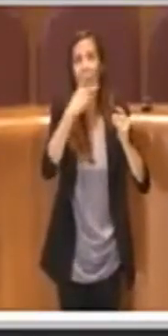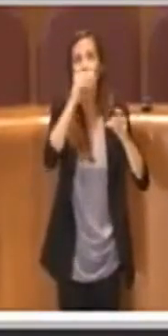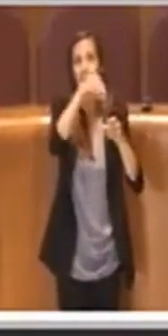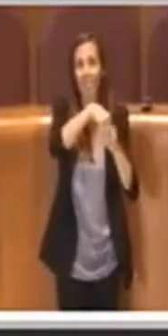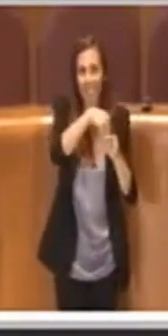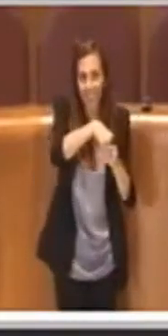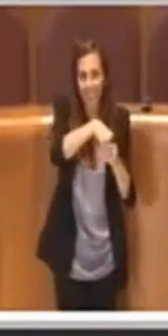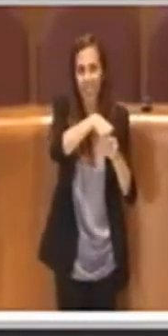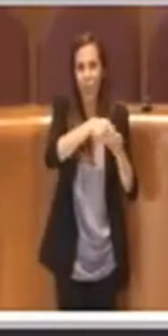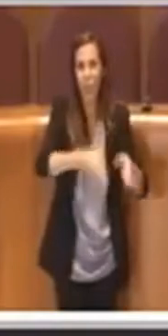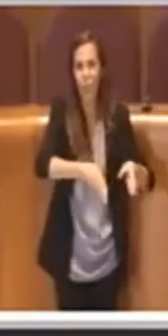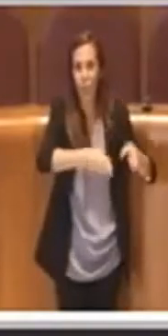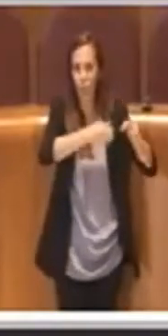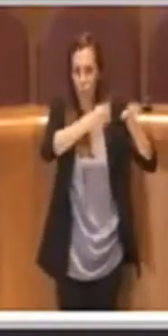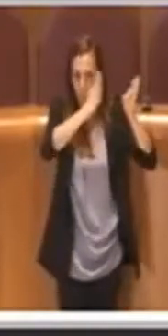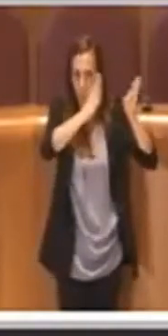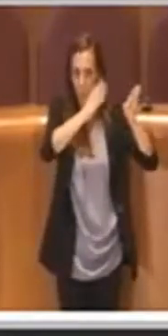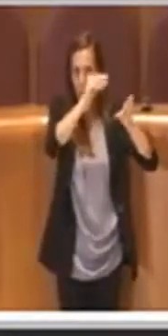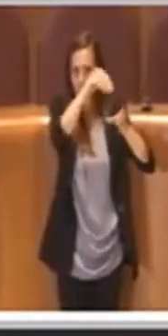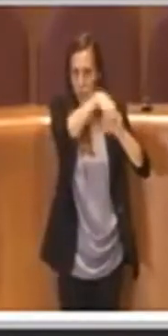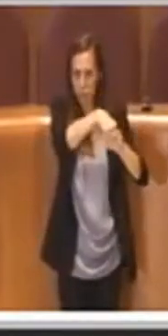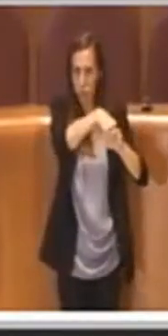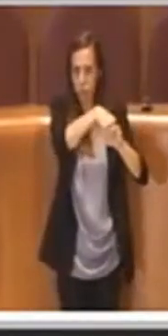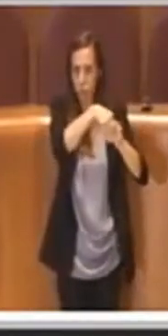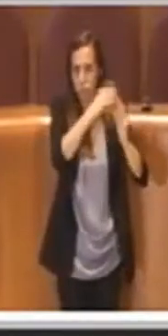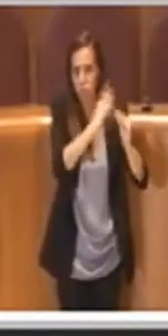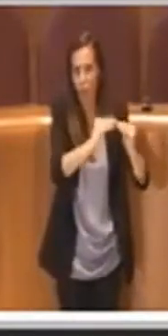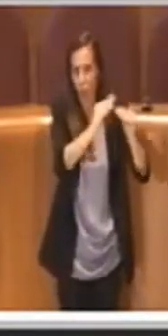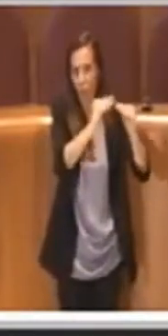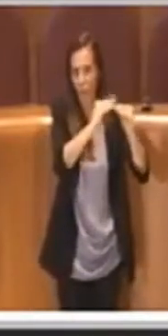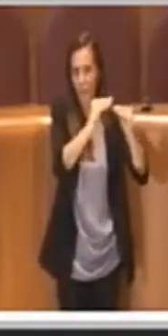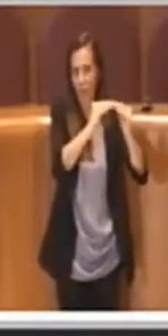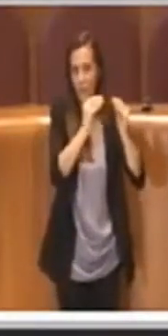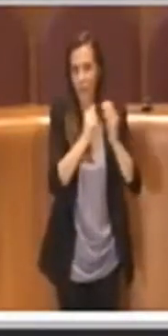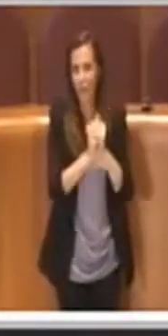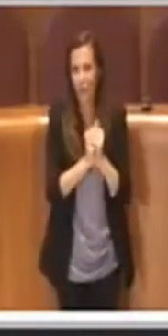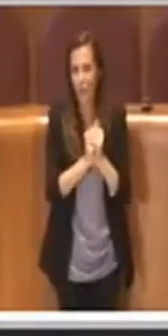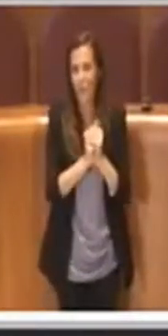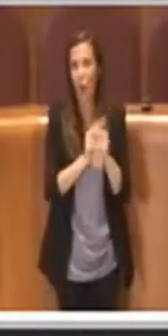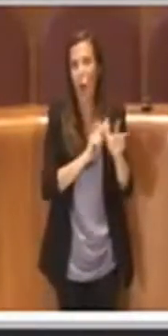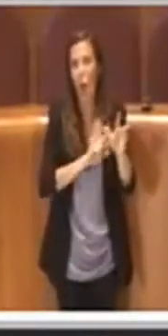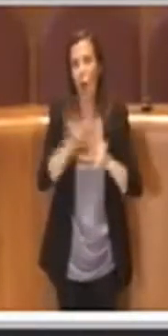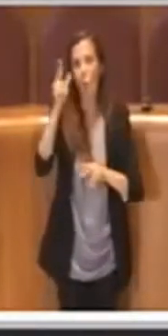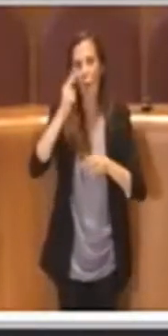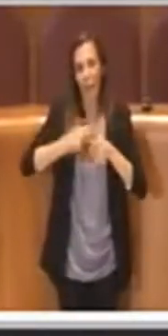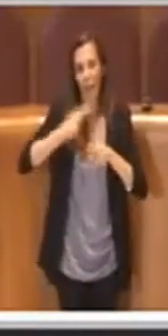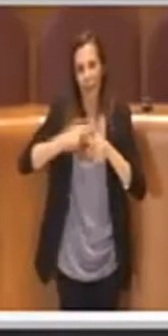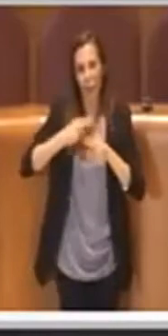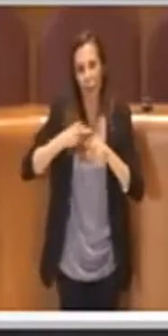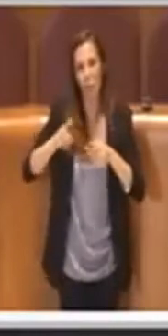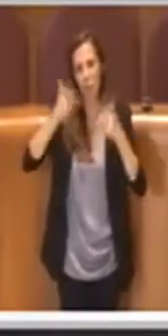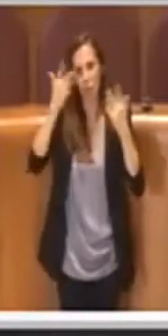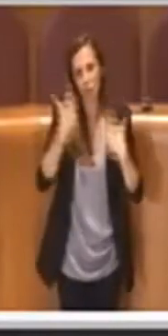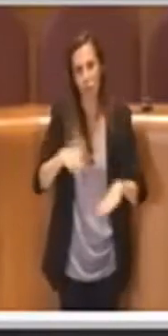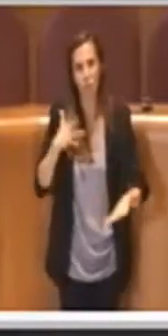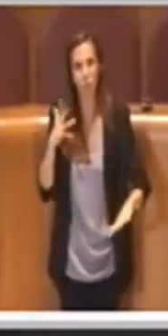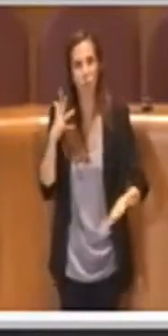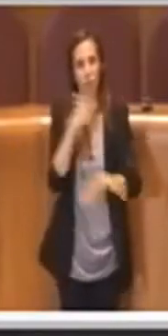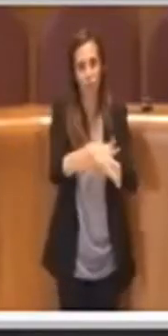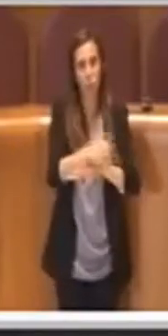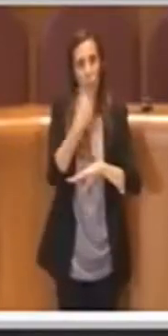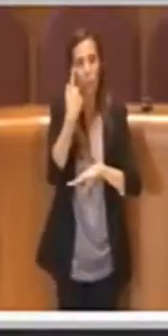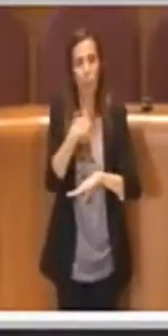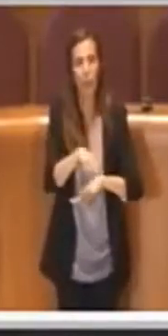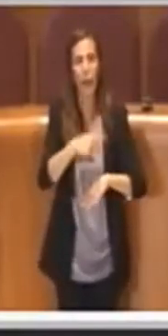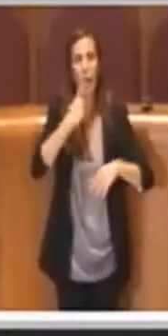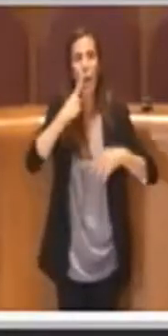all'interno della struttura. Già in precedenza il Comune di Roma era intervenuto per la messa a